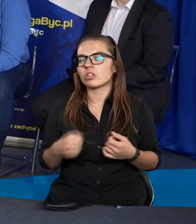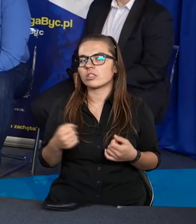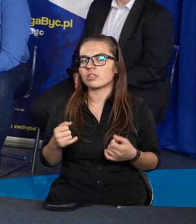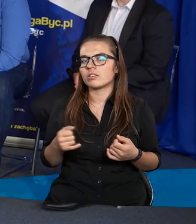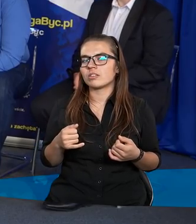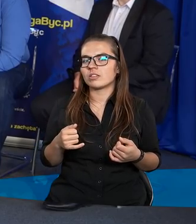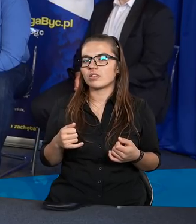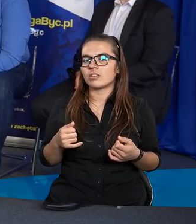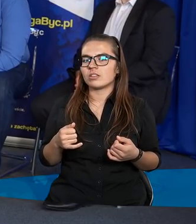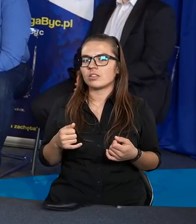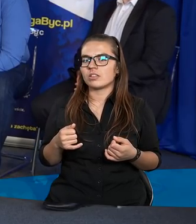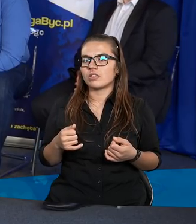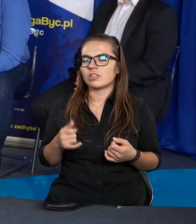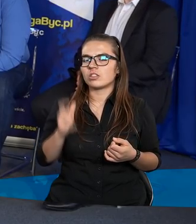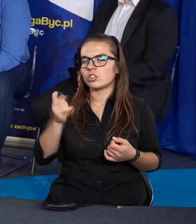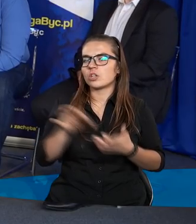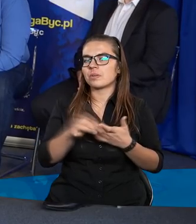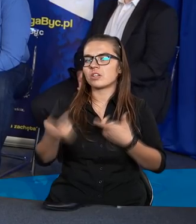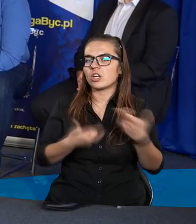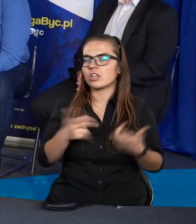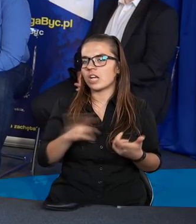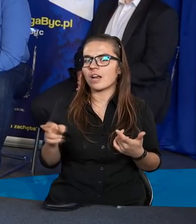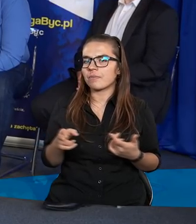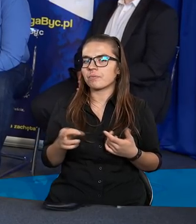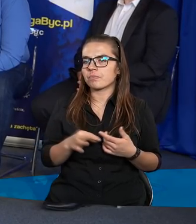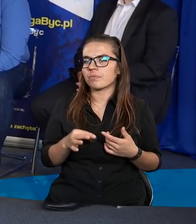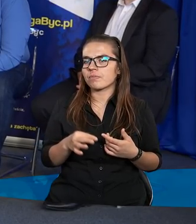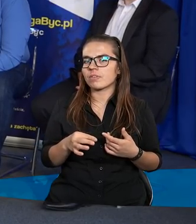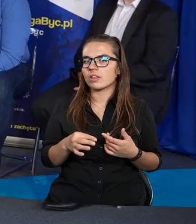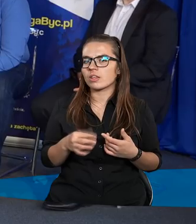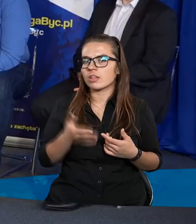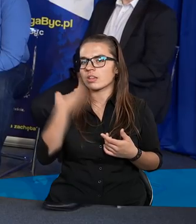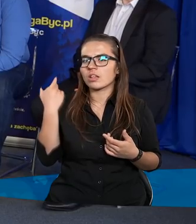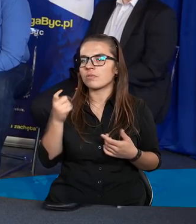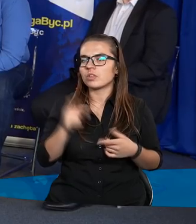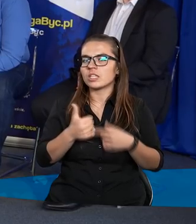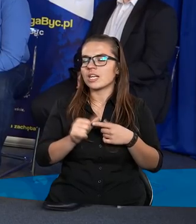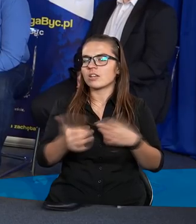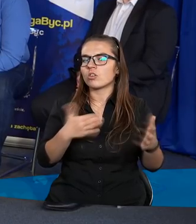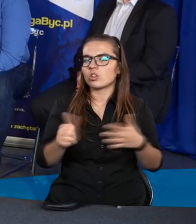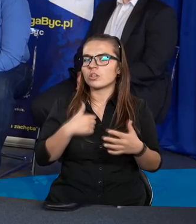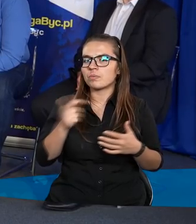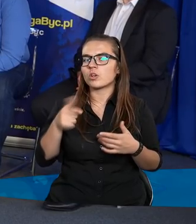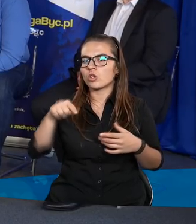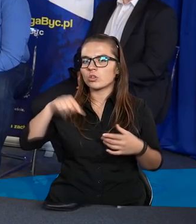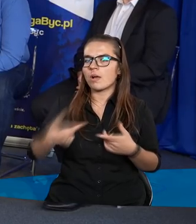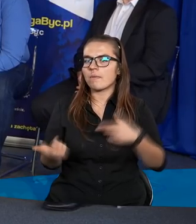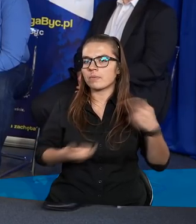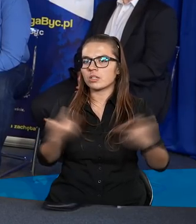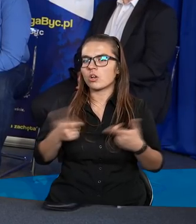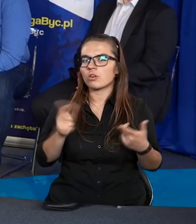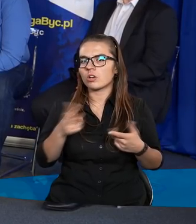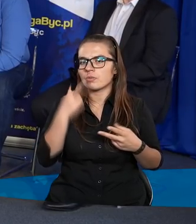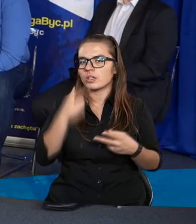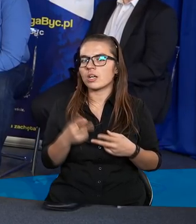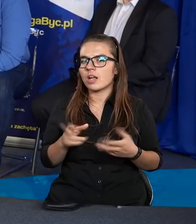jakąś kontynuację w kolejnych pokoleniach. No ale proszę wybaczyć, nie jestem gotowy, żeby jakoś tak głębiej na to